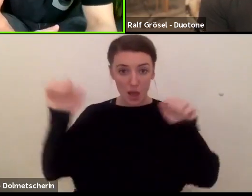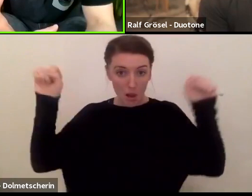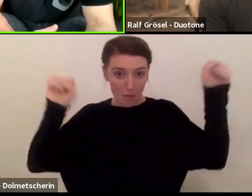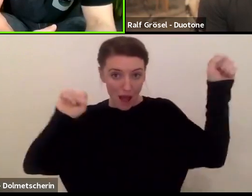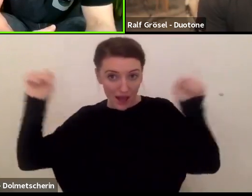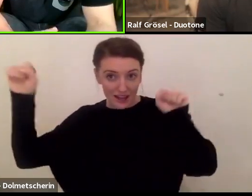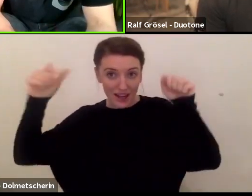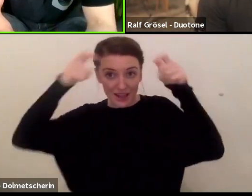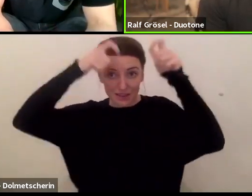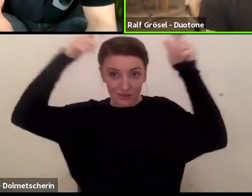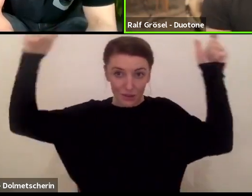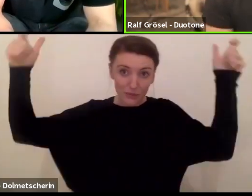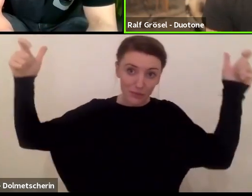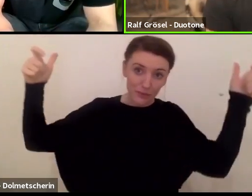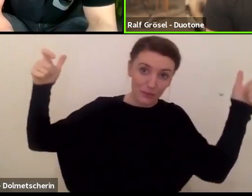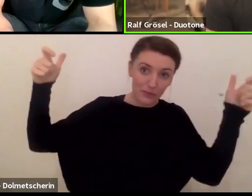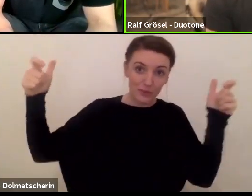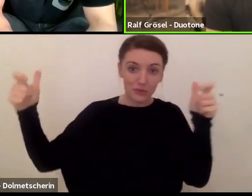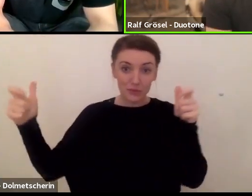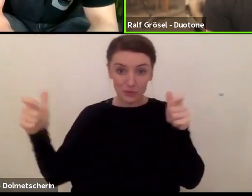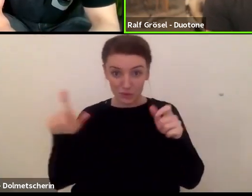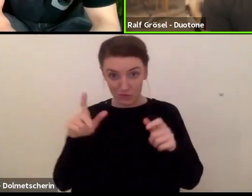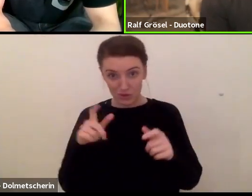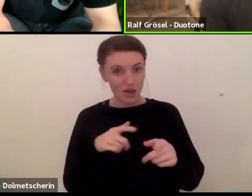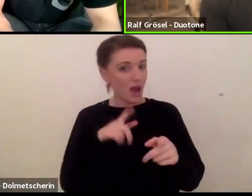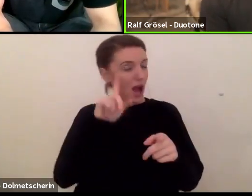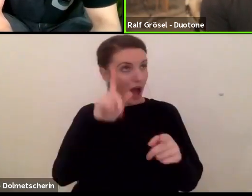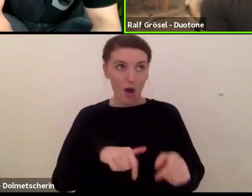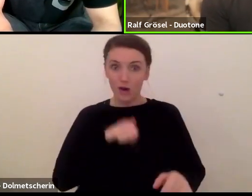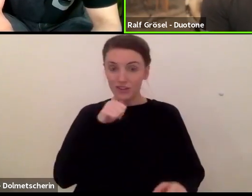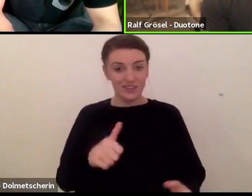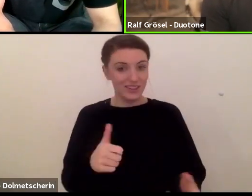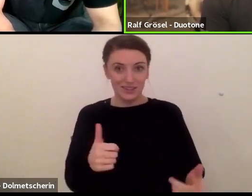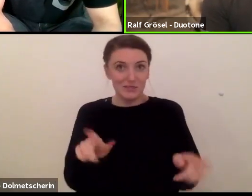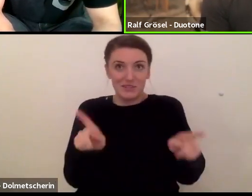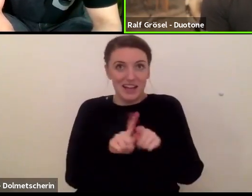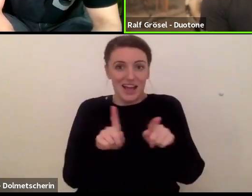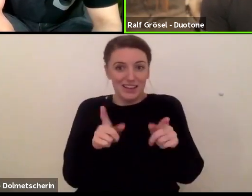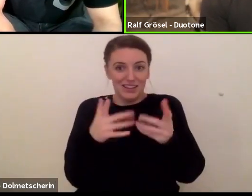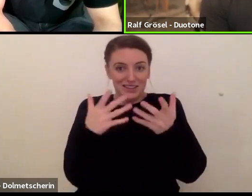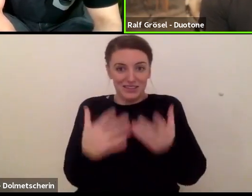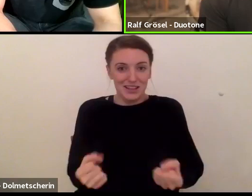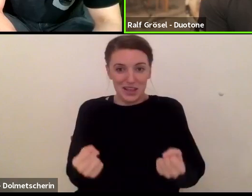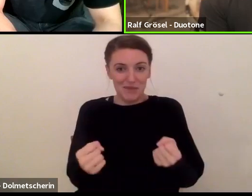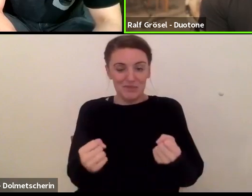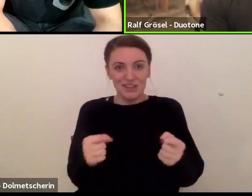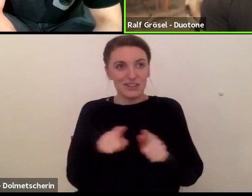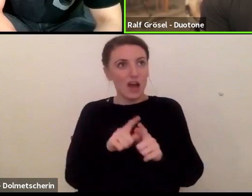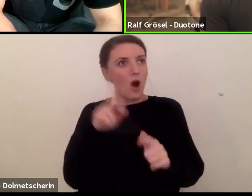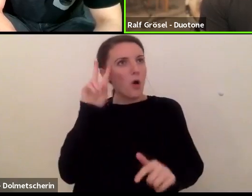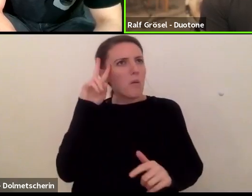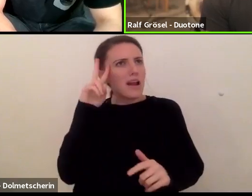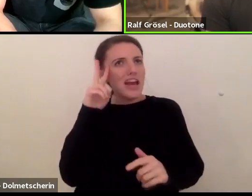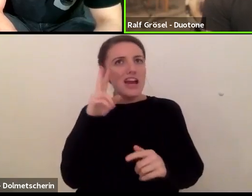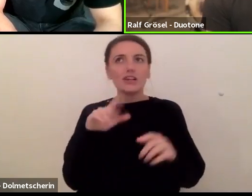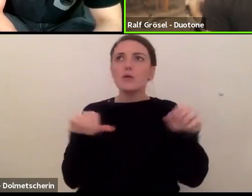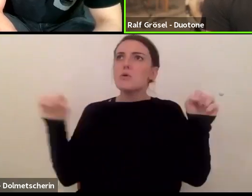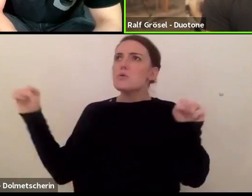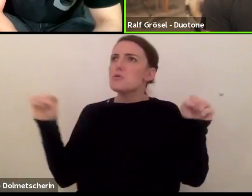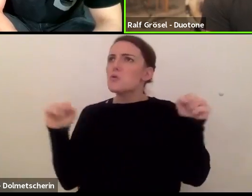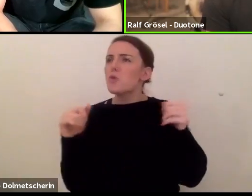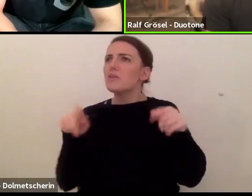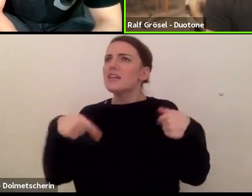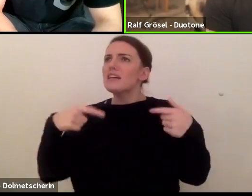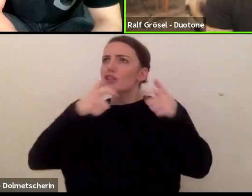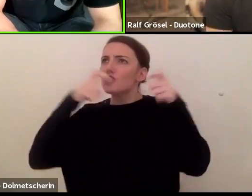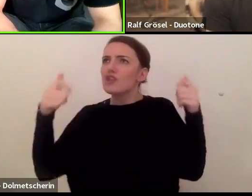nicht. Auch nicht, weil beim Paragleiten passiert genau das Gleiche. Dass ich im Grunde genommen auch dann darüber nachdenke, wie ich den nächsten Schirm halt